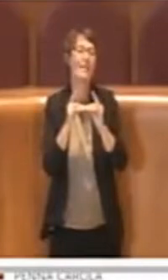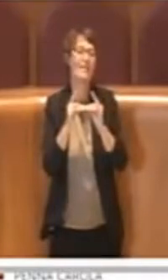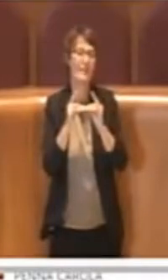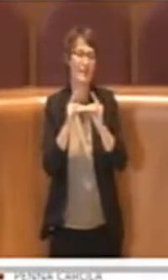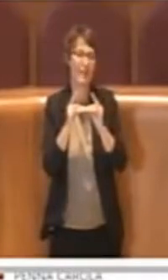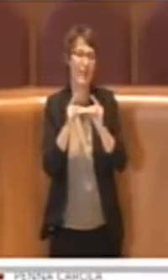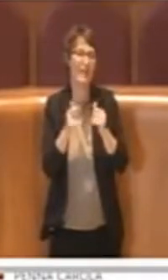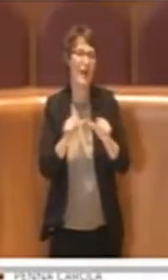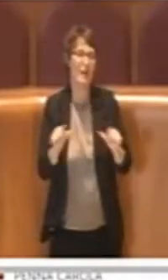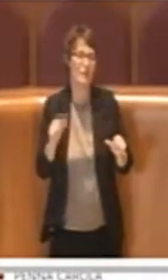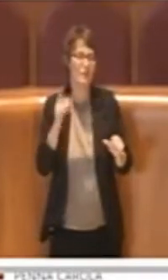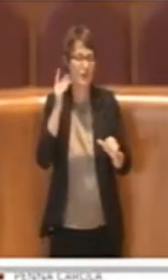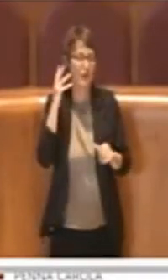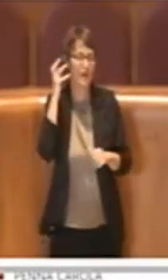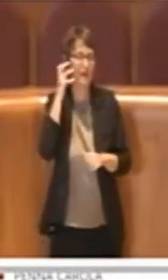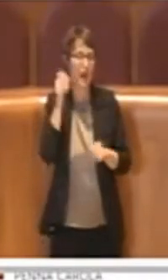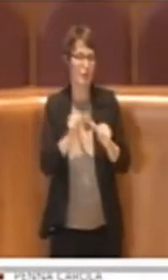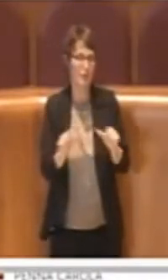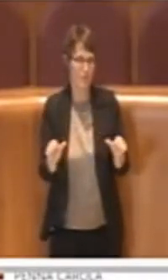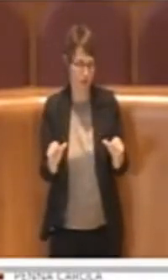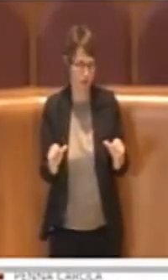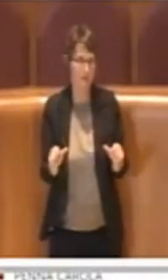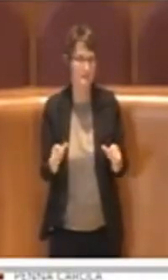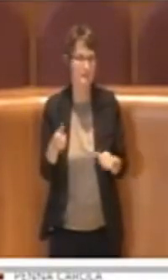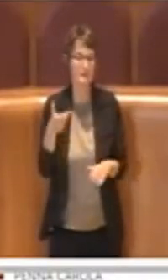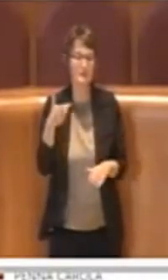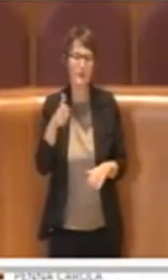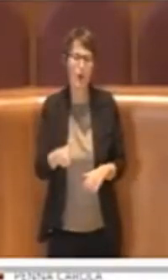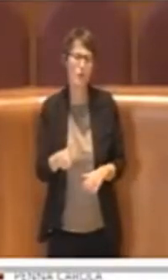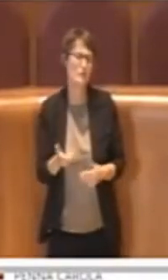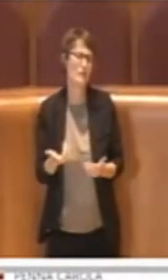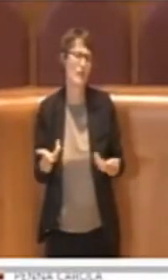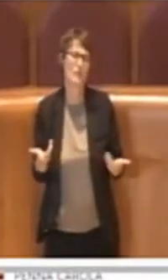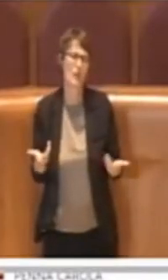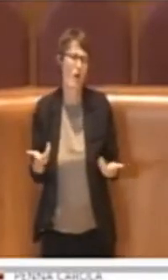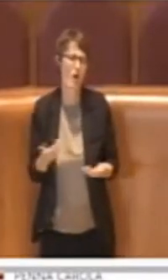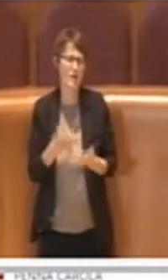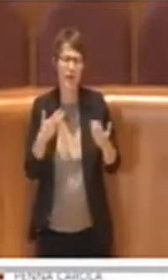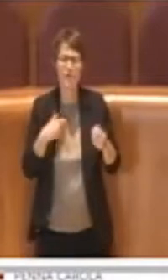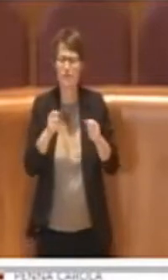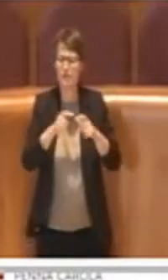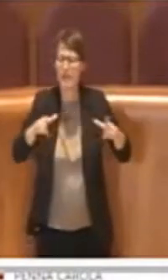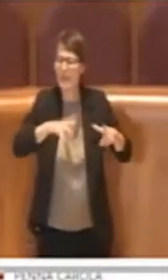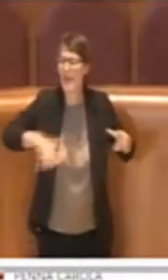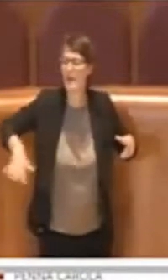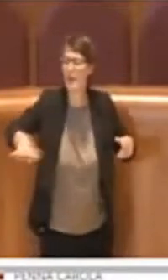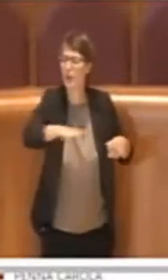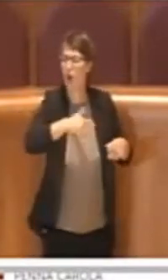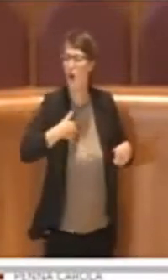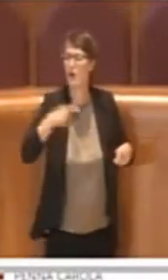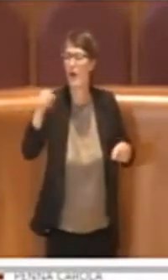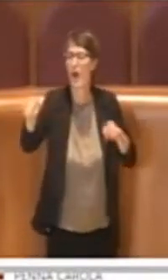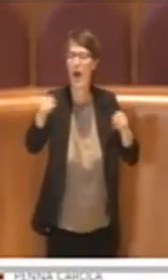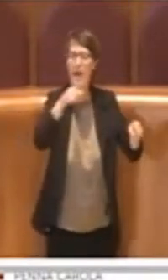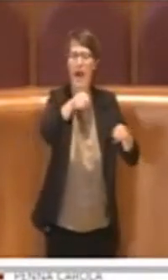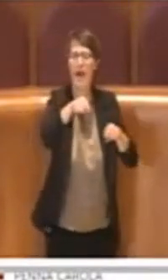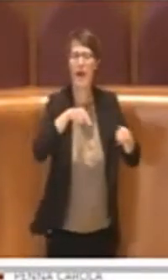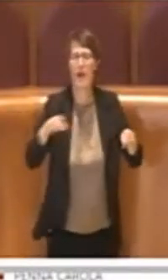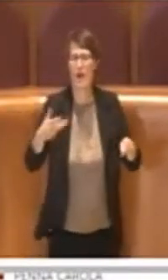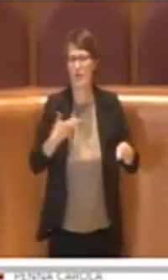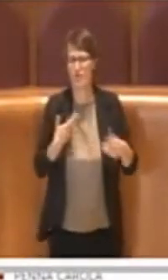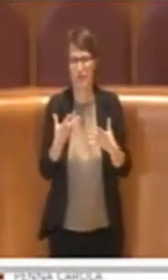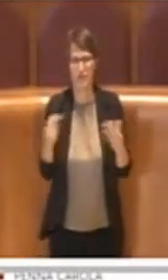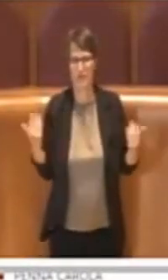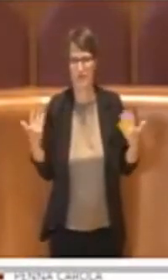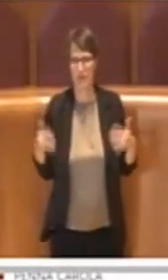perché purtroppo piovono su tutto il territorio, è chiaro